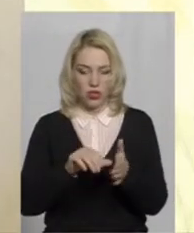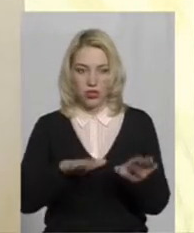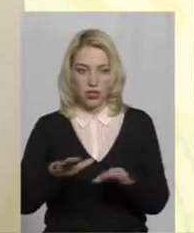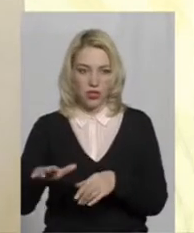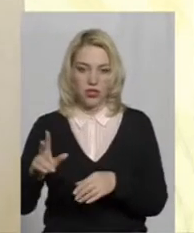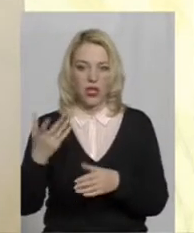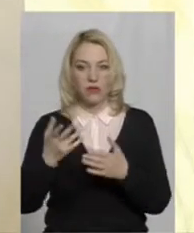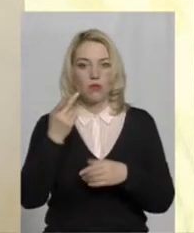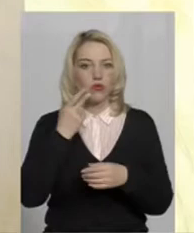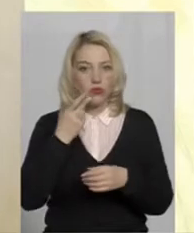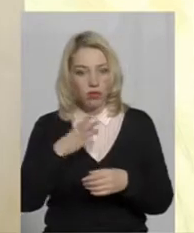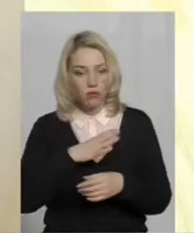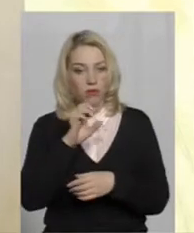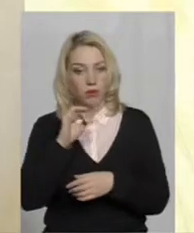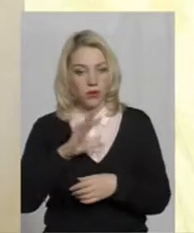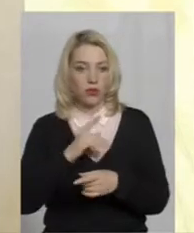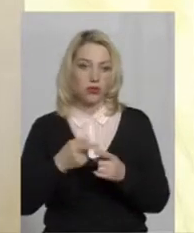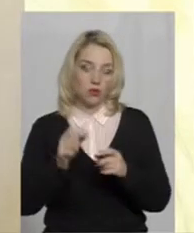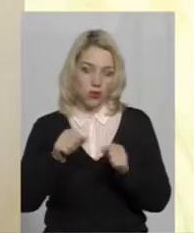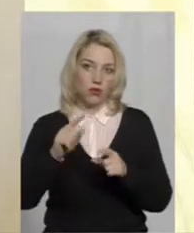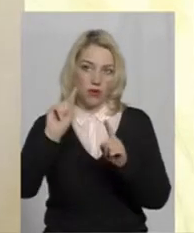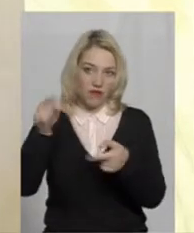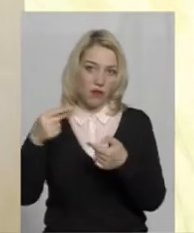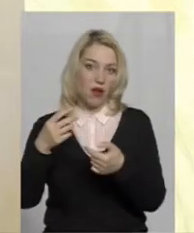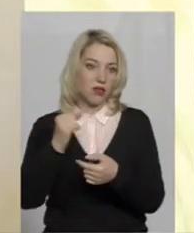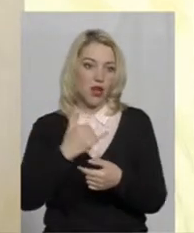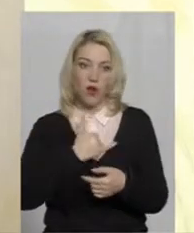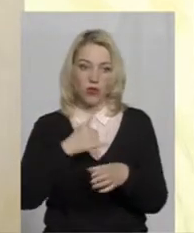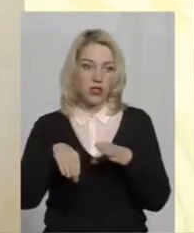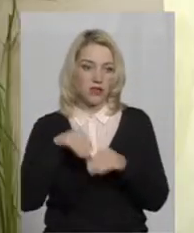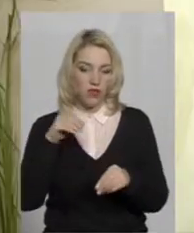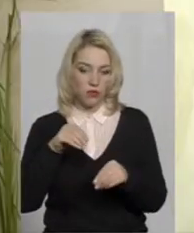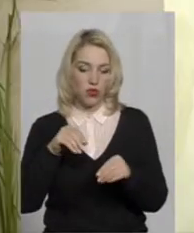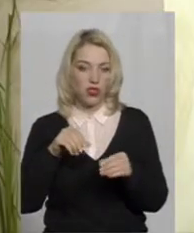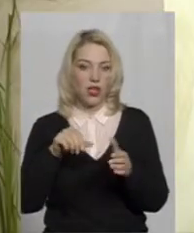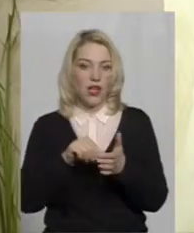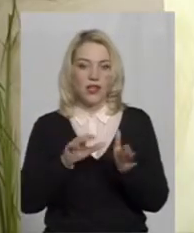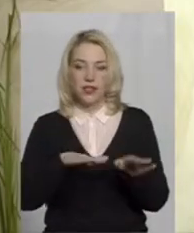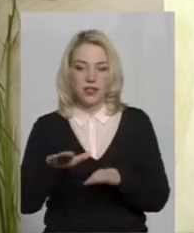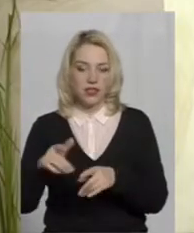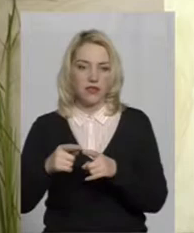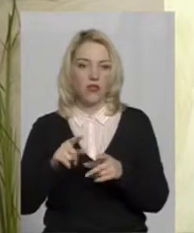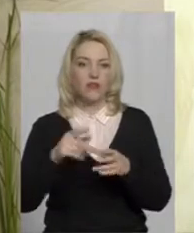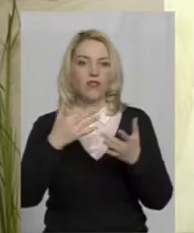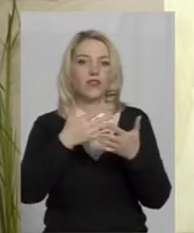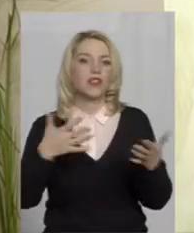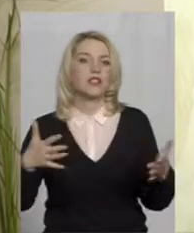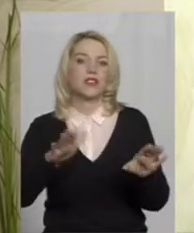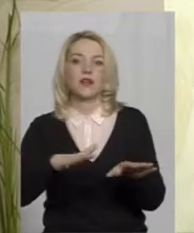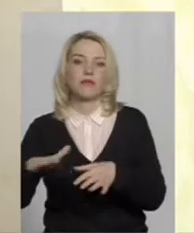постійними, тоді можна було ставити до них вимоги. Але в виборчі дільниці, ви бачите, формуються в різних місцях і не завжди до цього